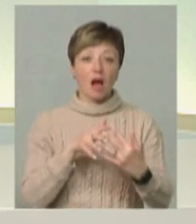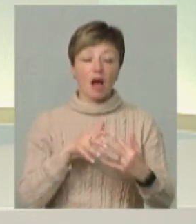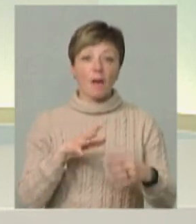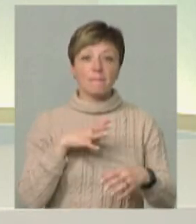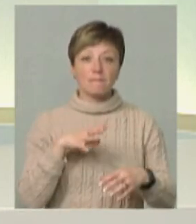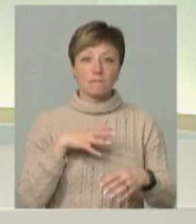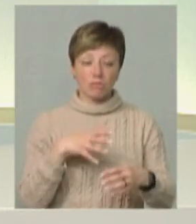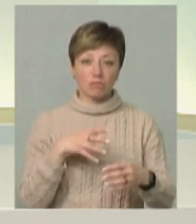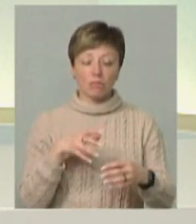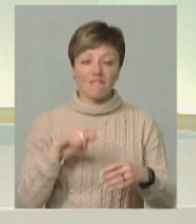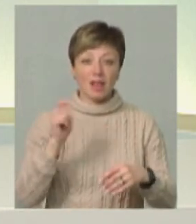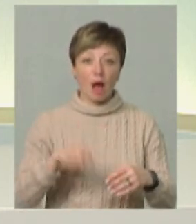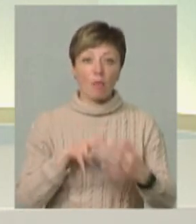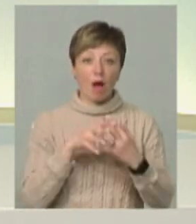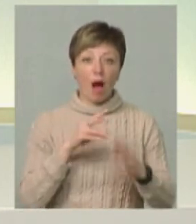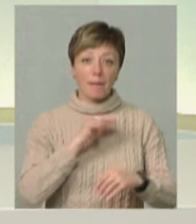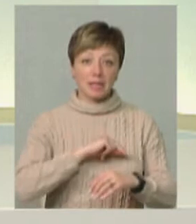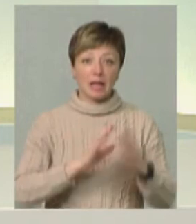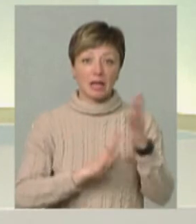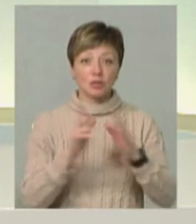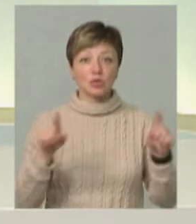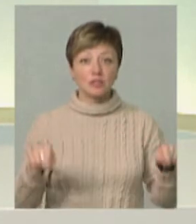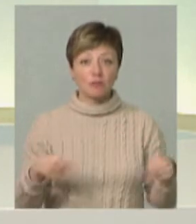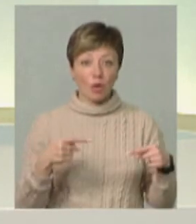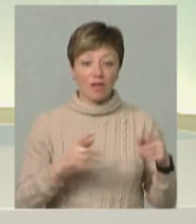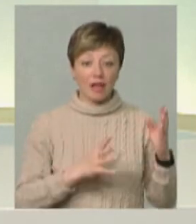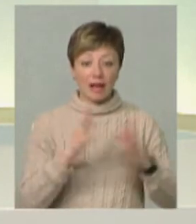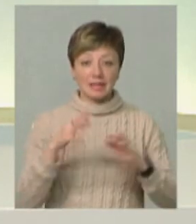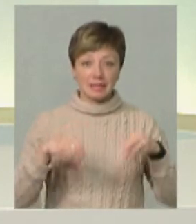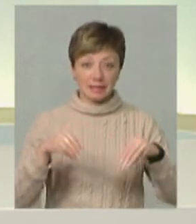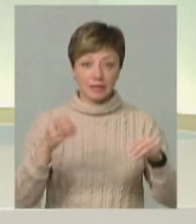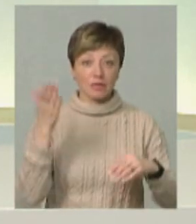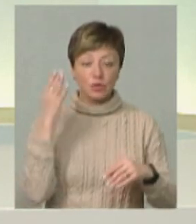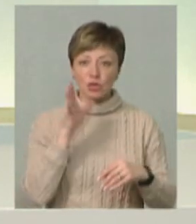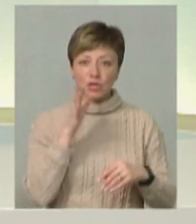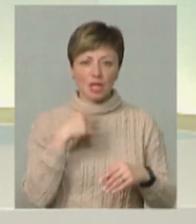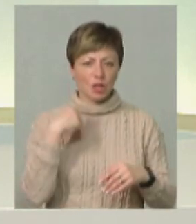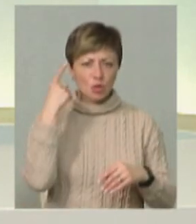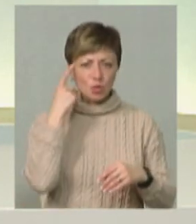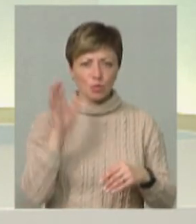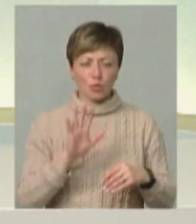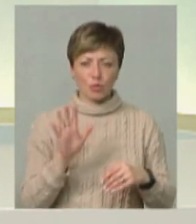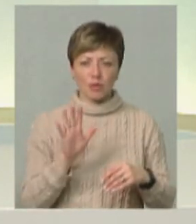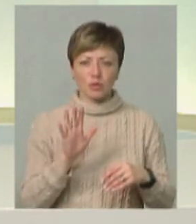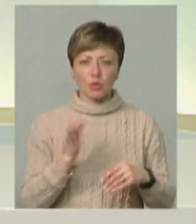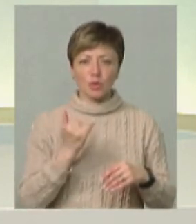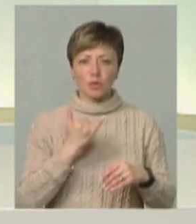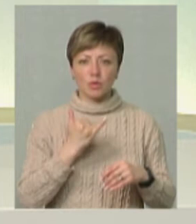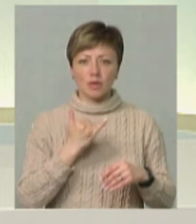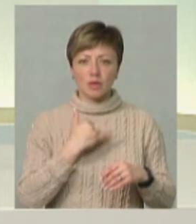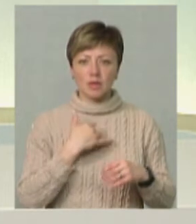проходили бої, а лісівники створювали ліси. І в той час я не думав, що нас